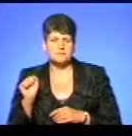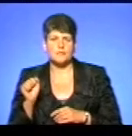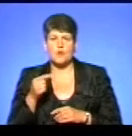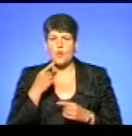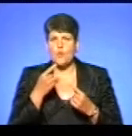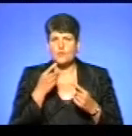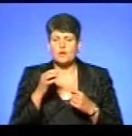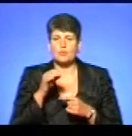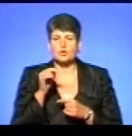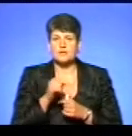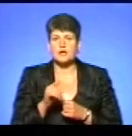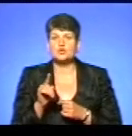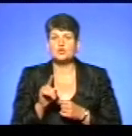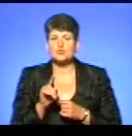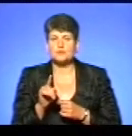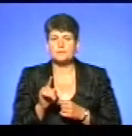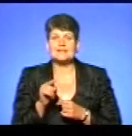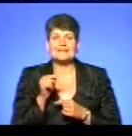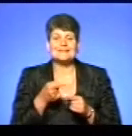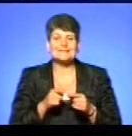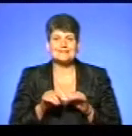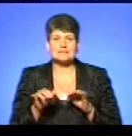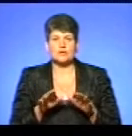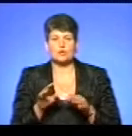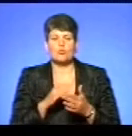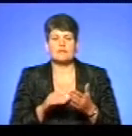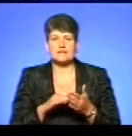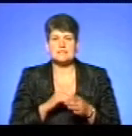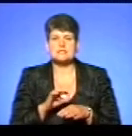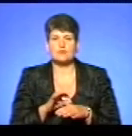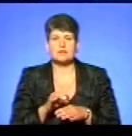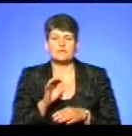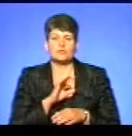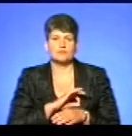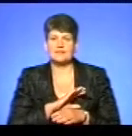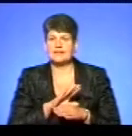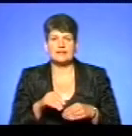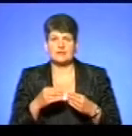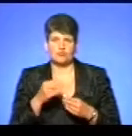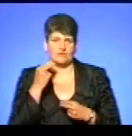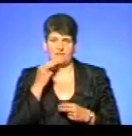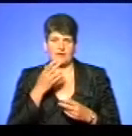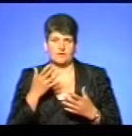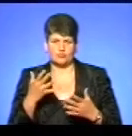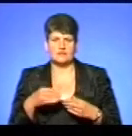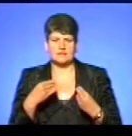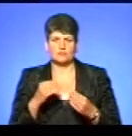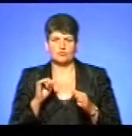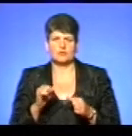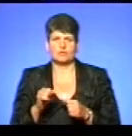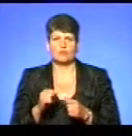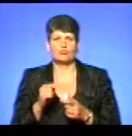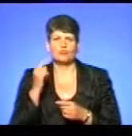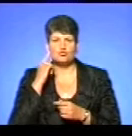говорив про те, що ті заходи по ліквідації захворювання, які ми застосовуємо, не дають ефекту. В нас є можливість почути зараз його пряму